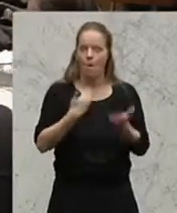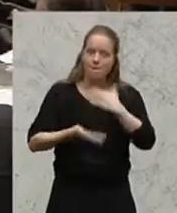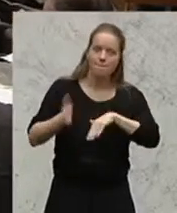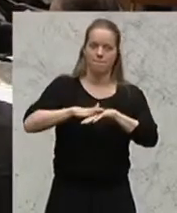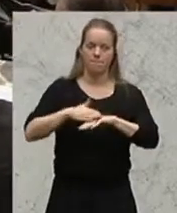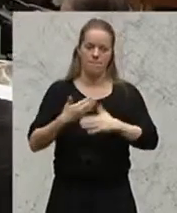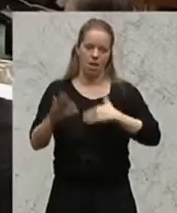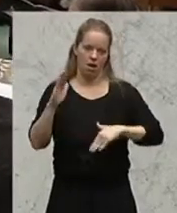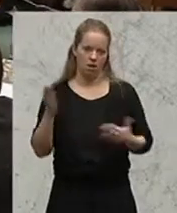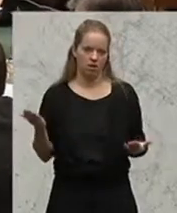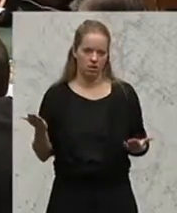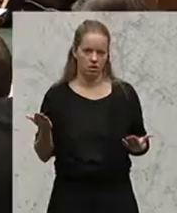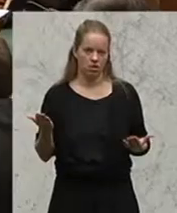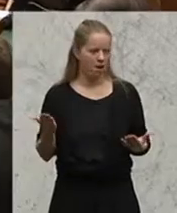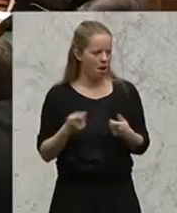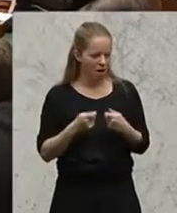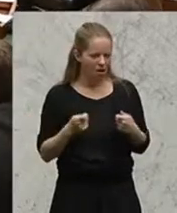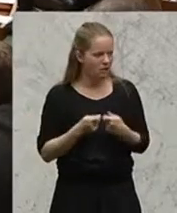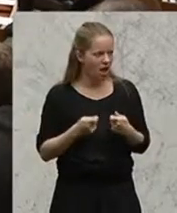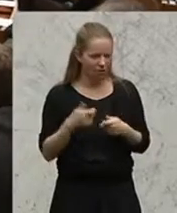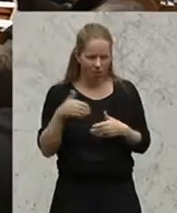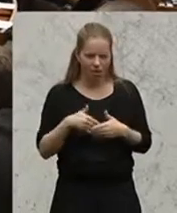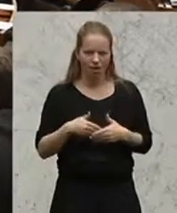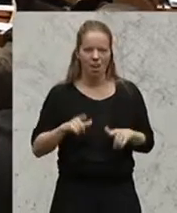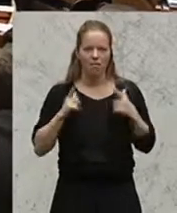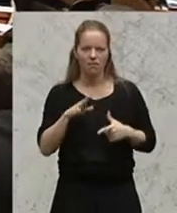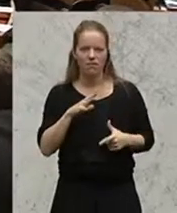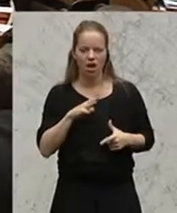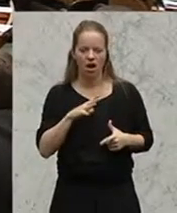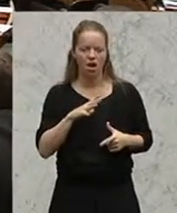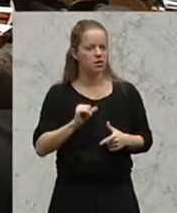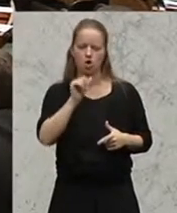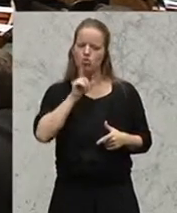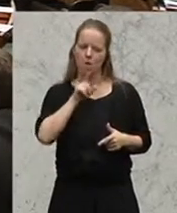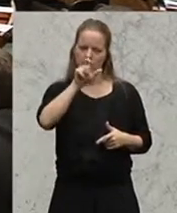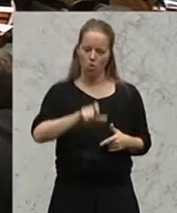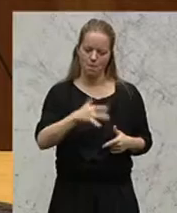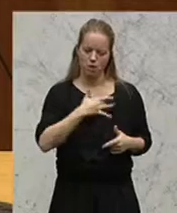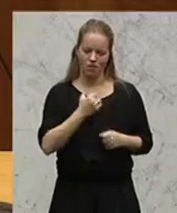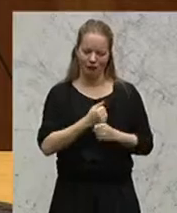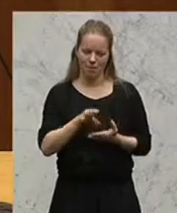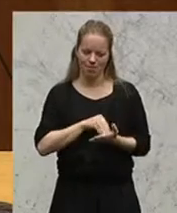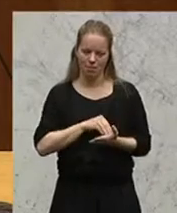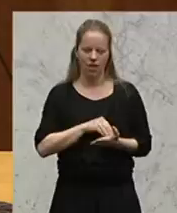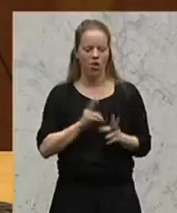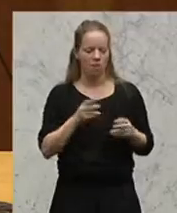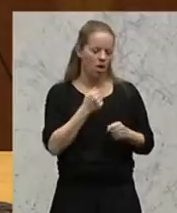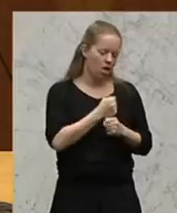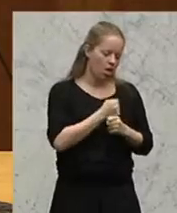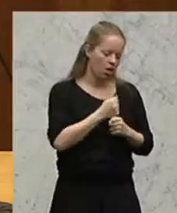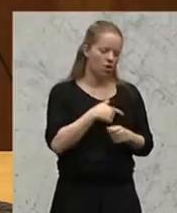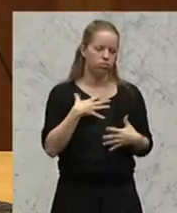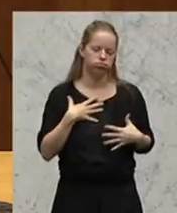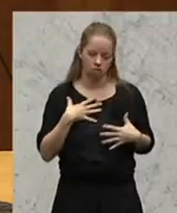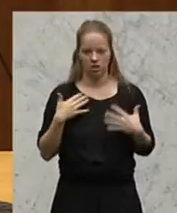und gefährden mit dieser Maßnahme Leben nicht nur die der betroffenen Arbeitnehmer und Arbeitnehmerinnen, die erschöpft am Abend